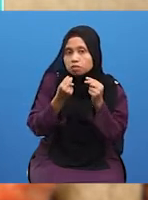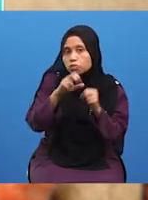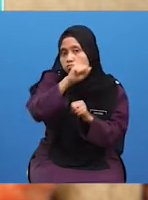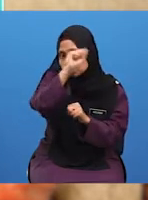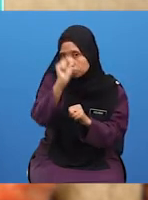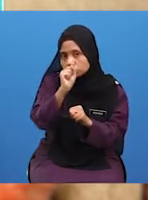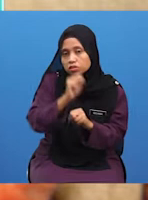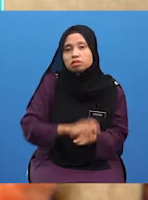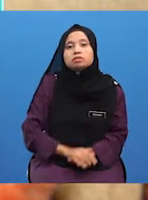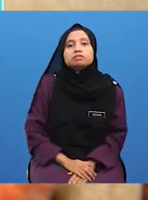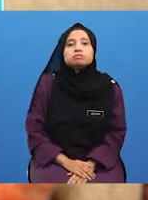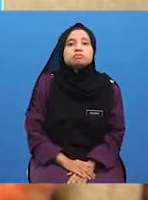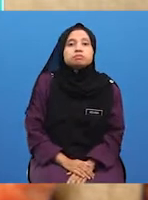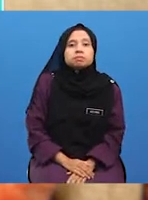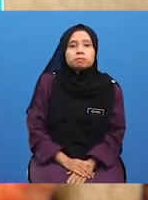soalannya.